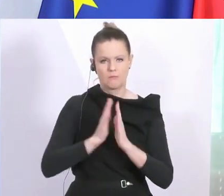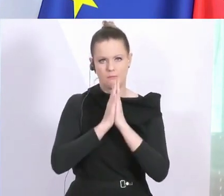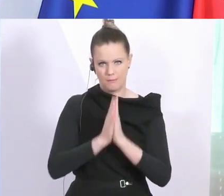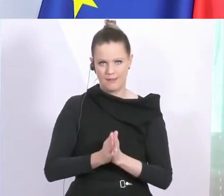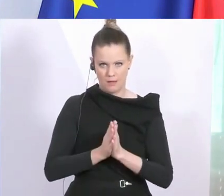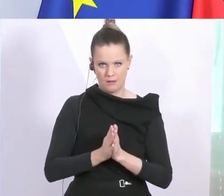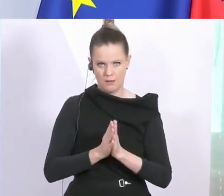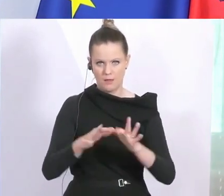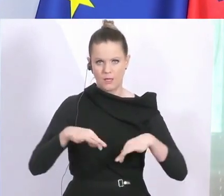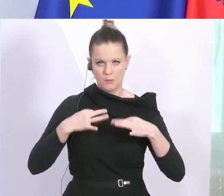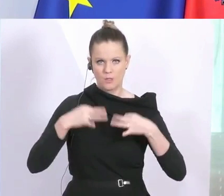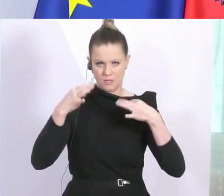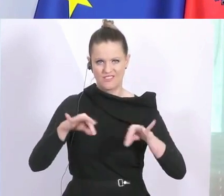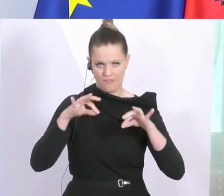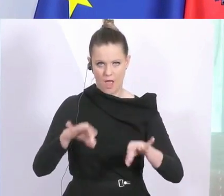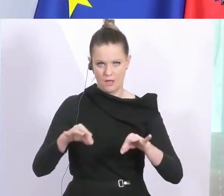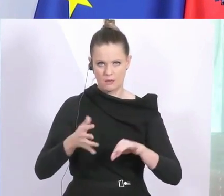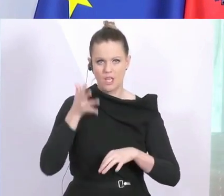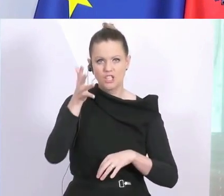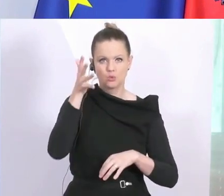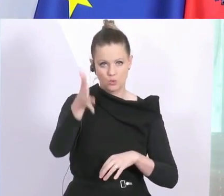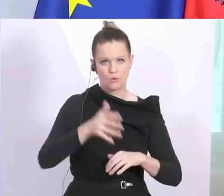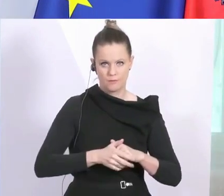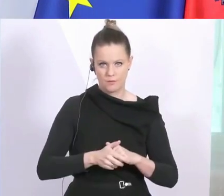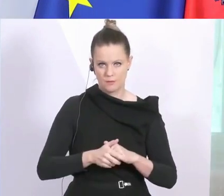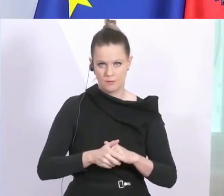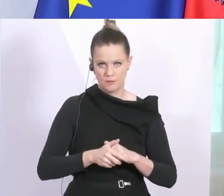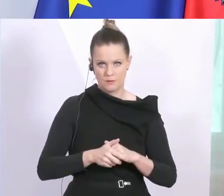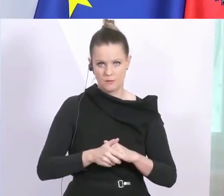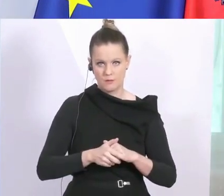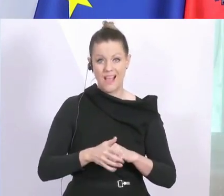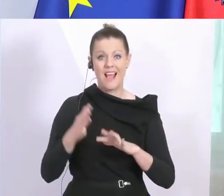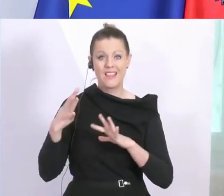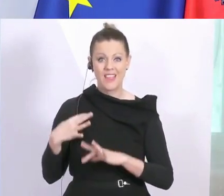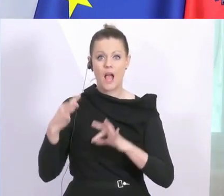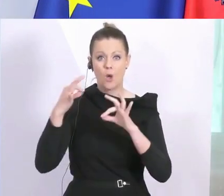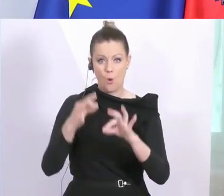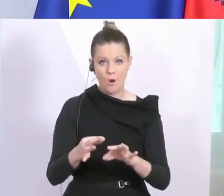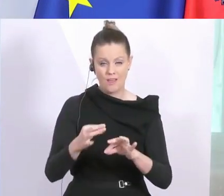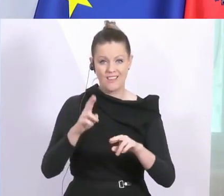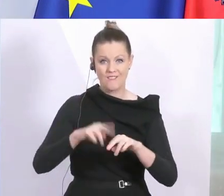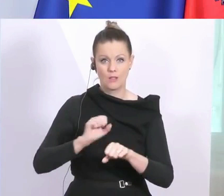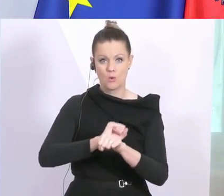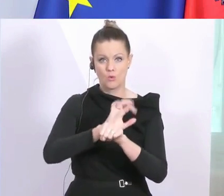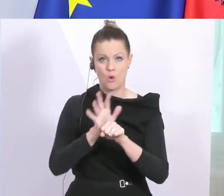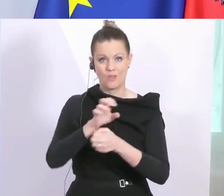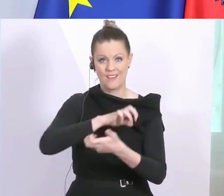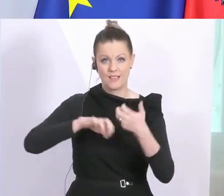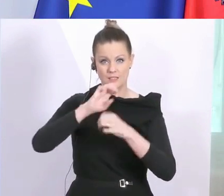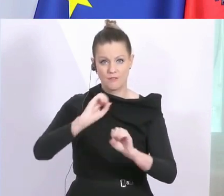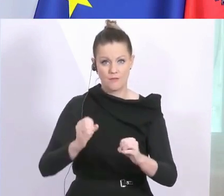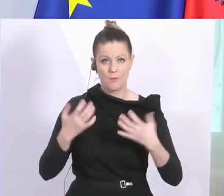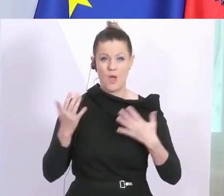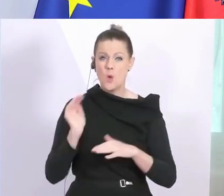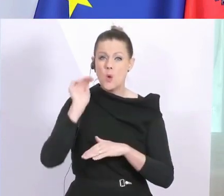Die Geburtstagfeiern sollten in Zukunft nach dem Beenden der Coronavirus-Krise stattfinden. Über 40